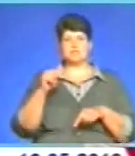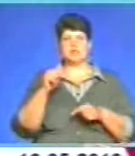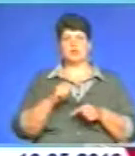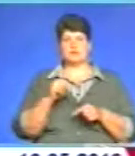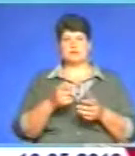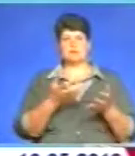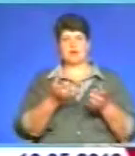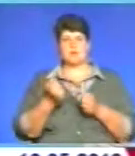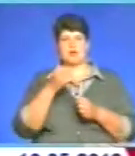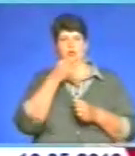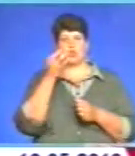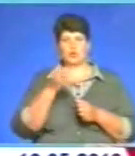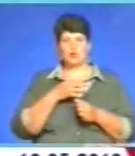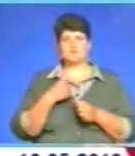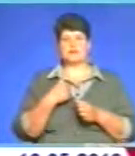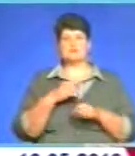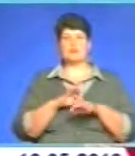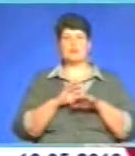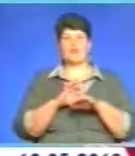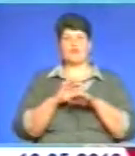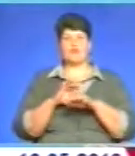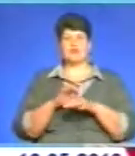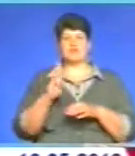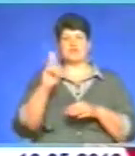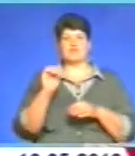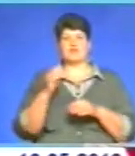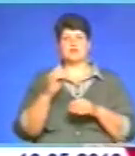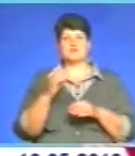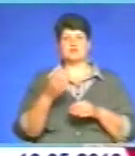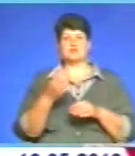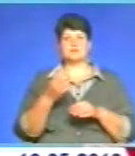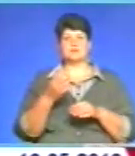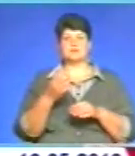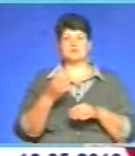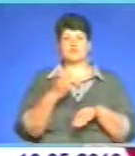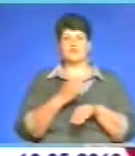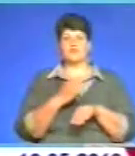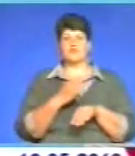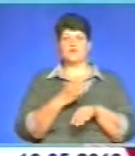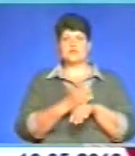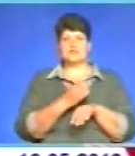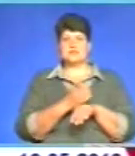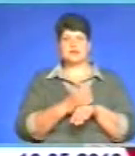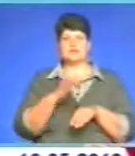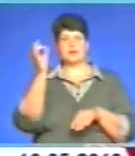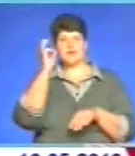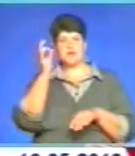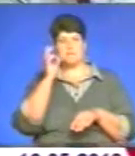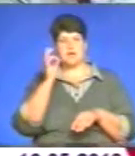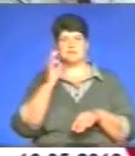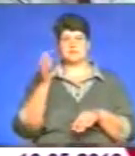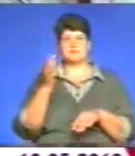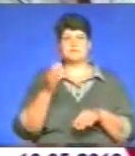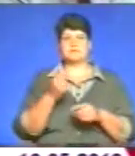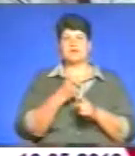переймають досвід. Нас проводять тренінг швейцари, швейцарські професори, німецькі, австрійські професори.